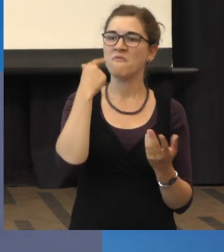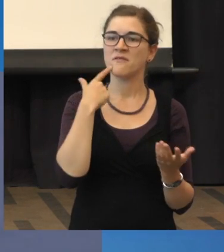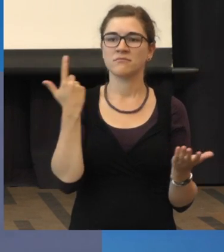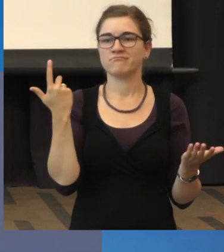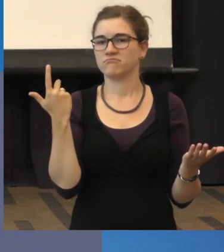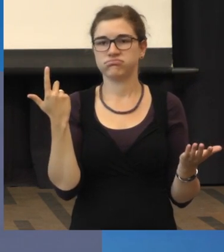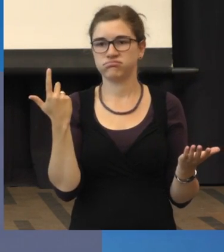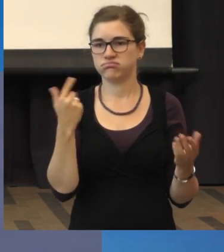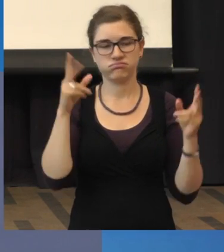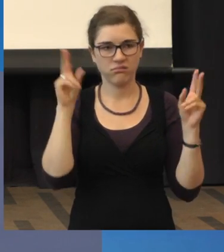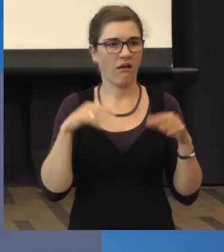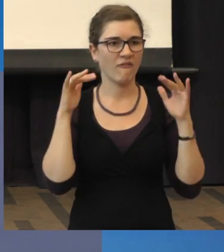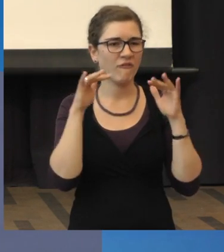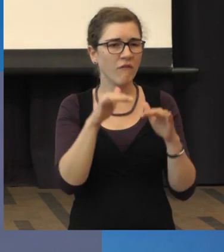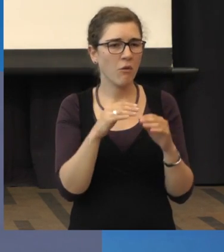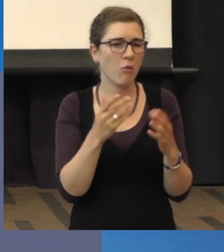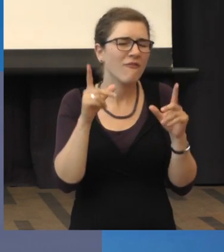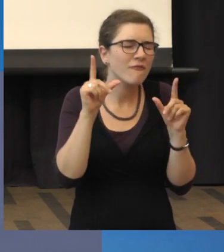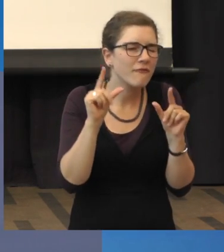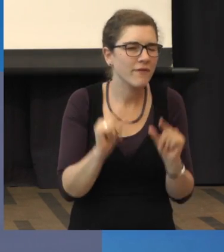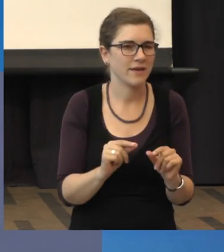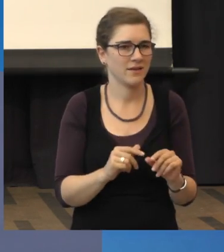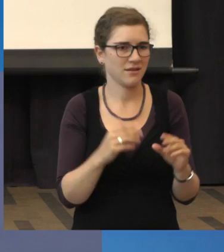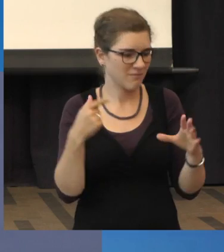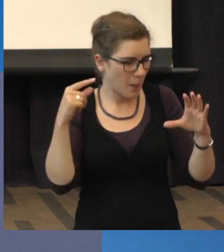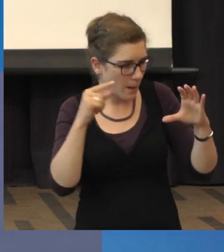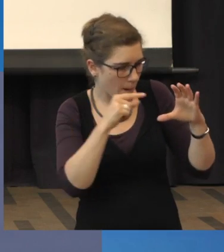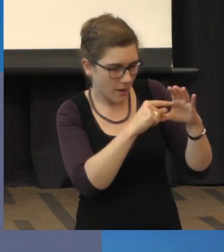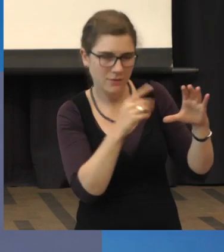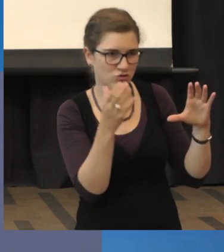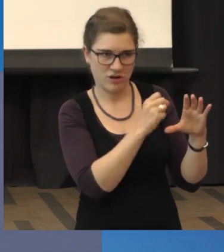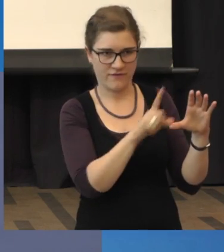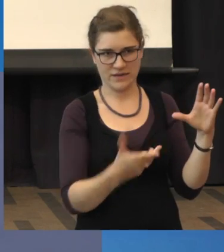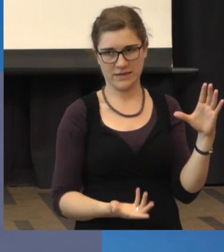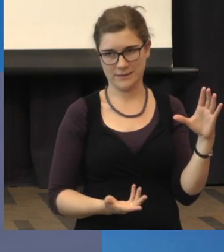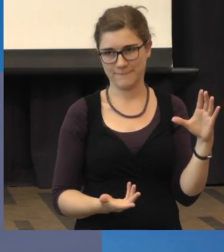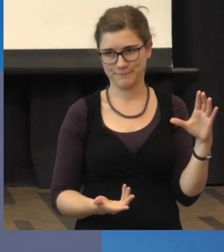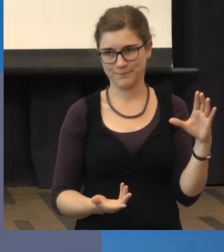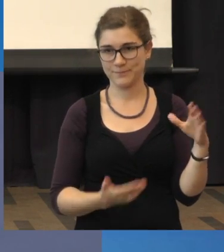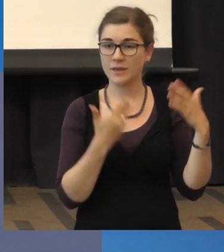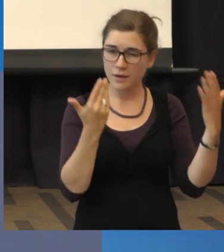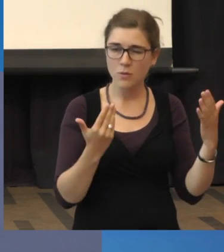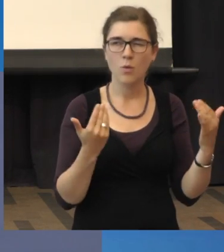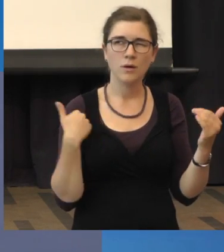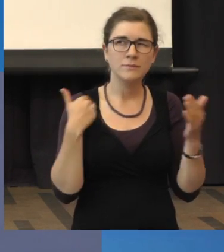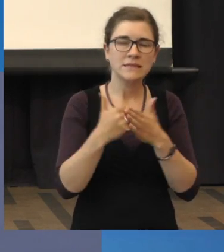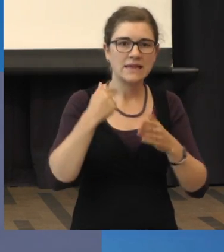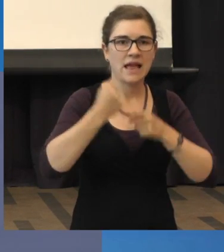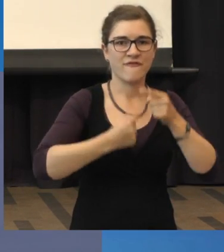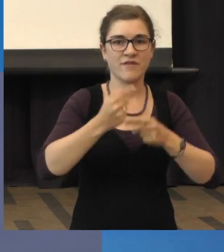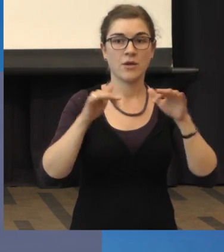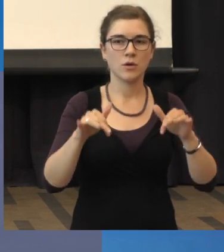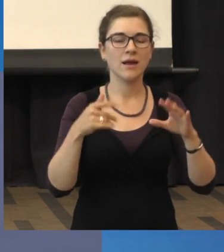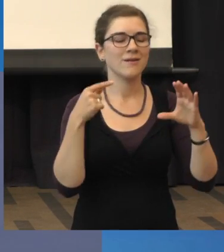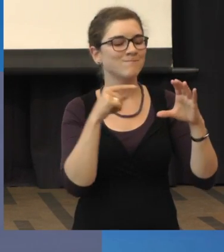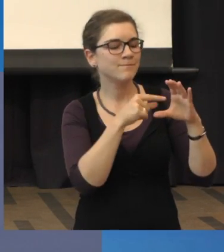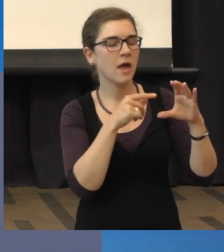in irgendeiner Form auf das Auge, oder spritzen. Das kommt nicht an. Wobei, es gibt inzwischen eine Entwicklung, dass man möglicherweise